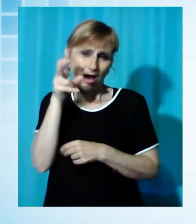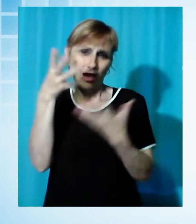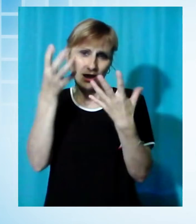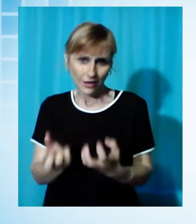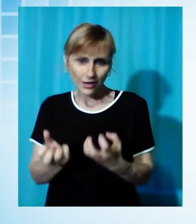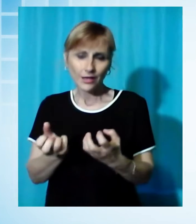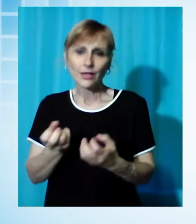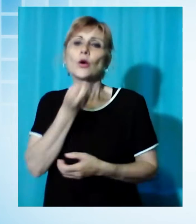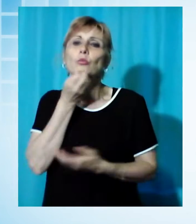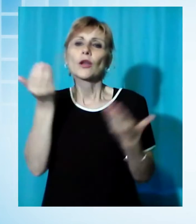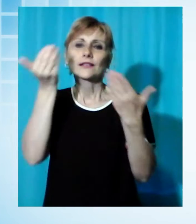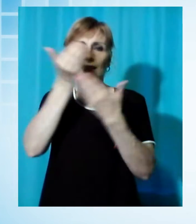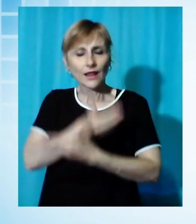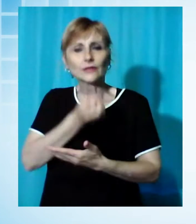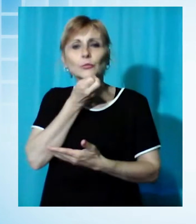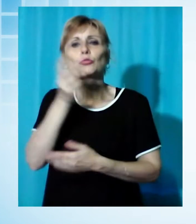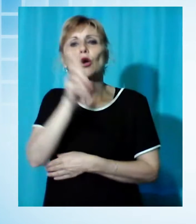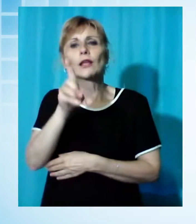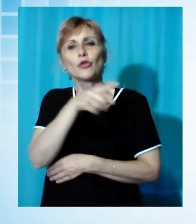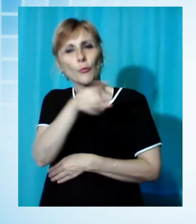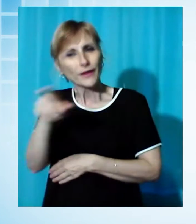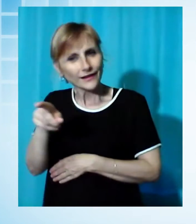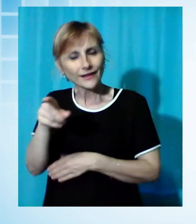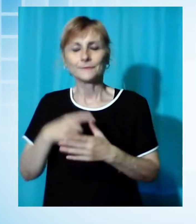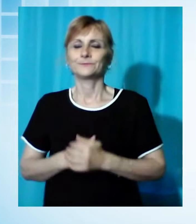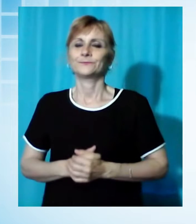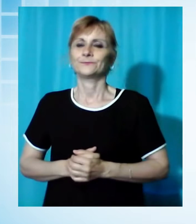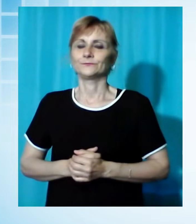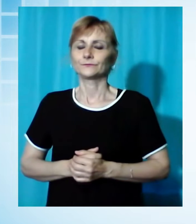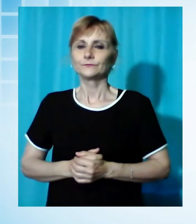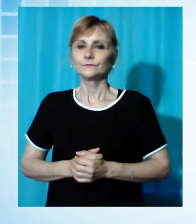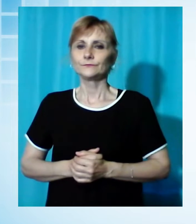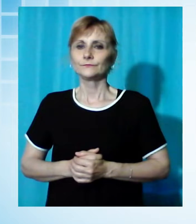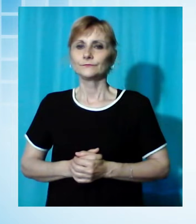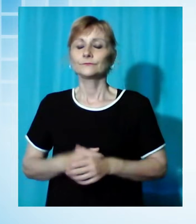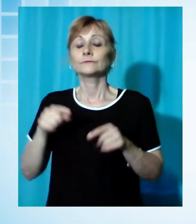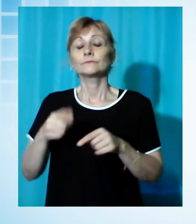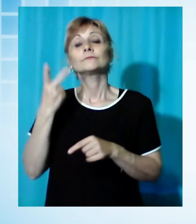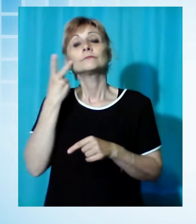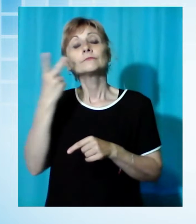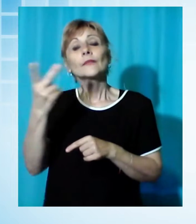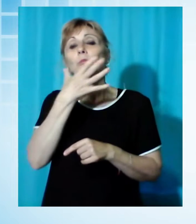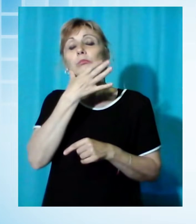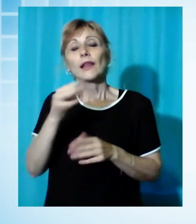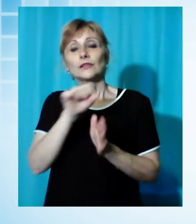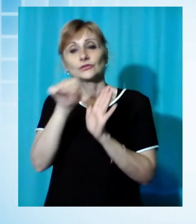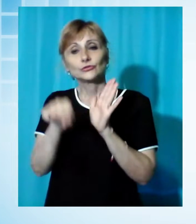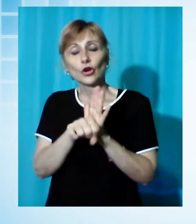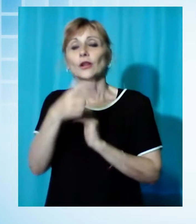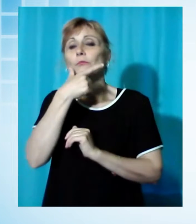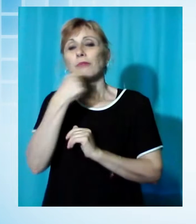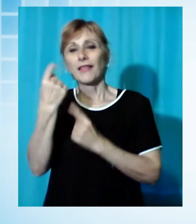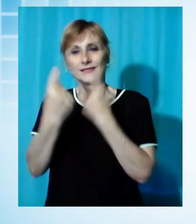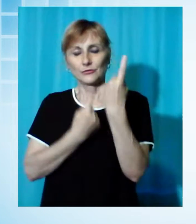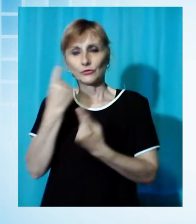e buona domenica a tutti voi. E adesso veniamo ad una bella storia, una bella vicenda, perché se nei giorni scorsi abbiamo